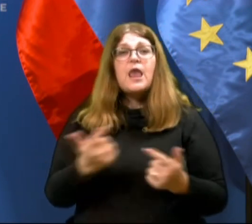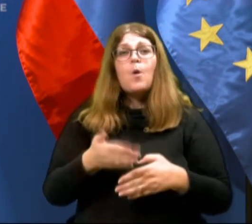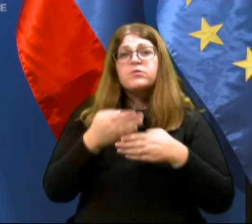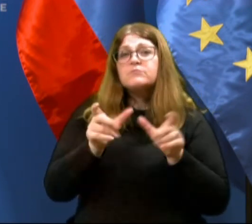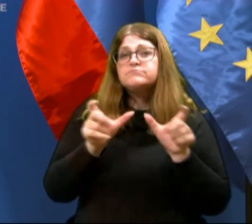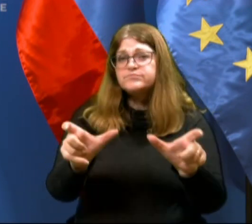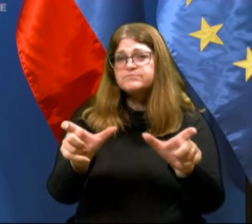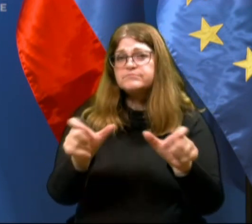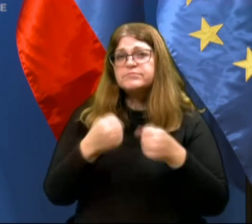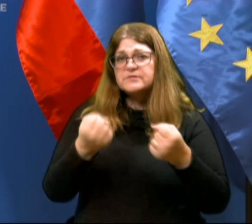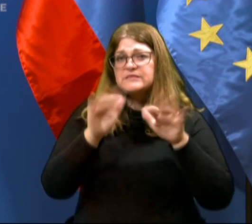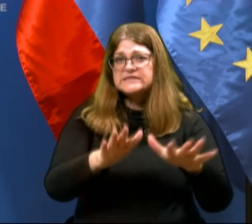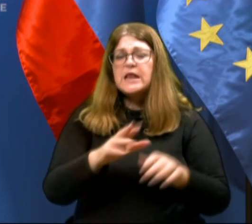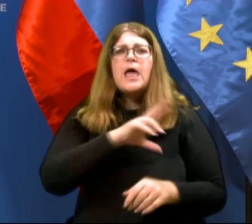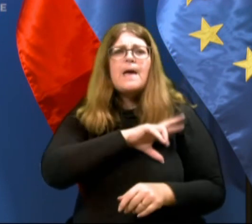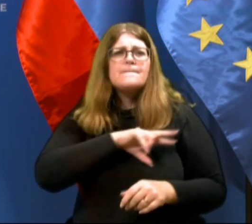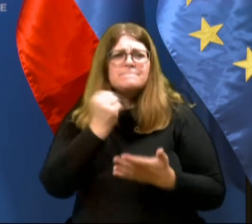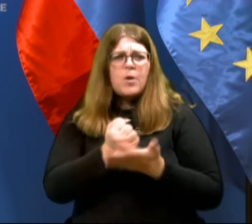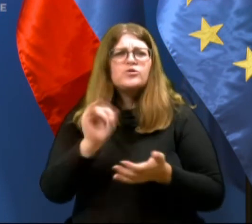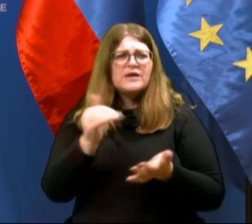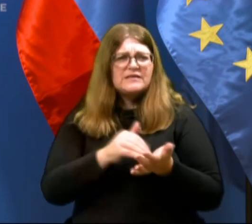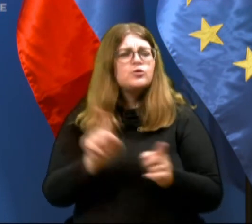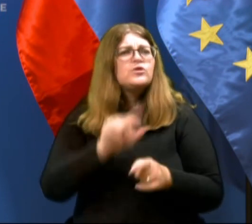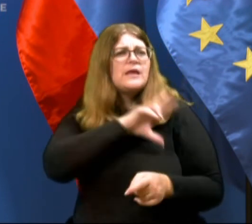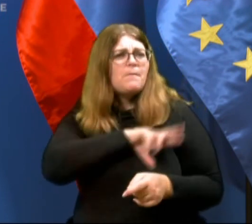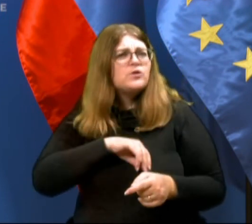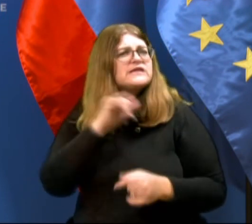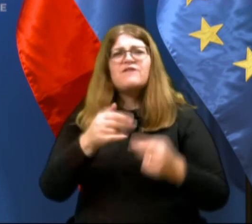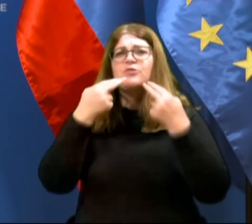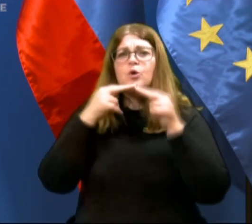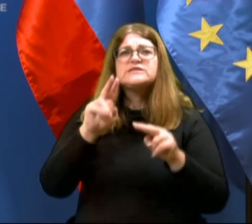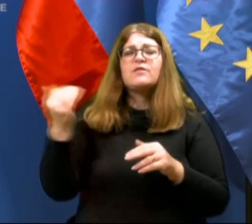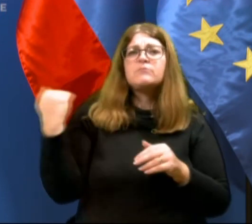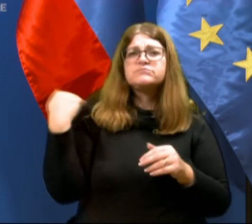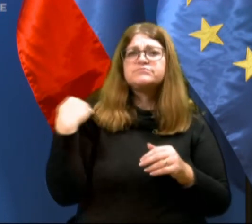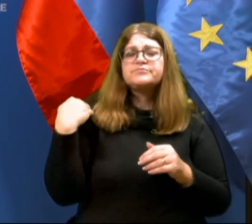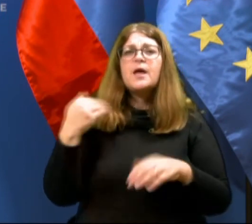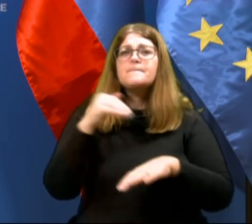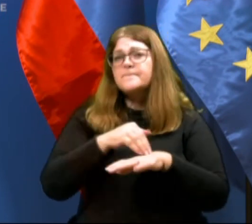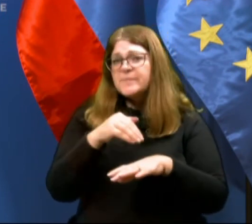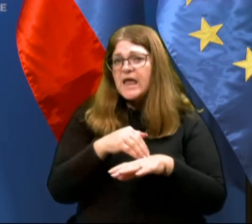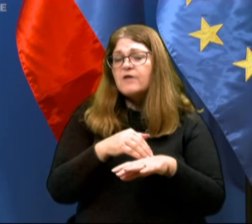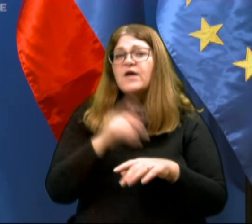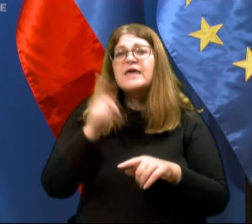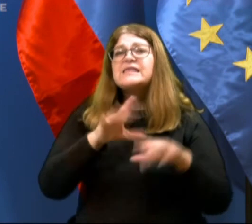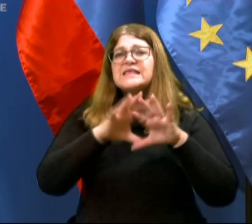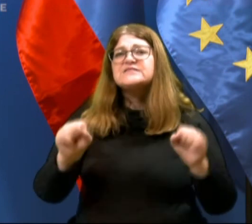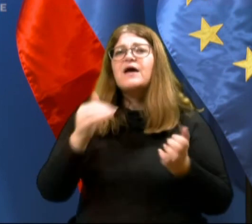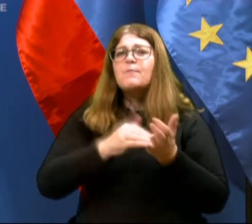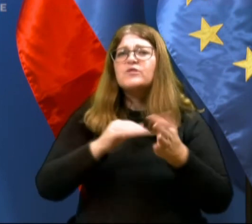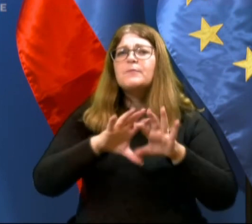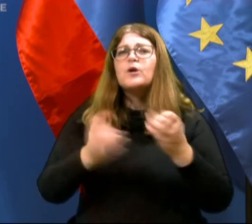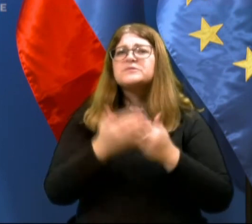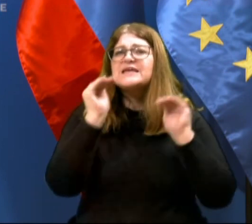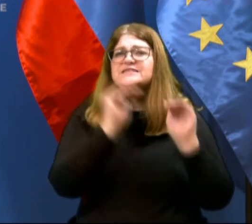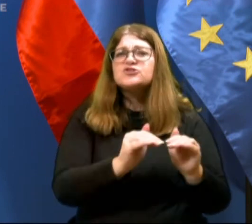Podariti je treba, da se policija tudi v času različnih omejvalnih okrepov odziva na klice oziroma prijave ter izvaja potrebne okrepe